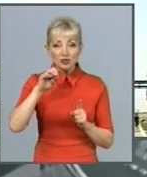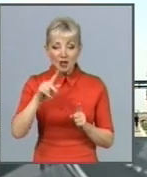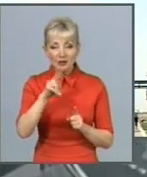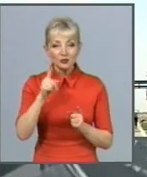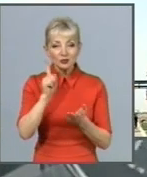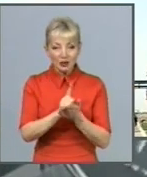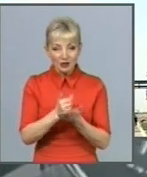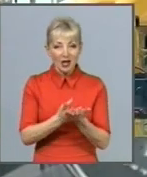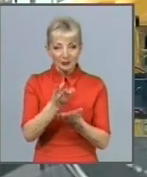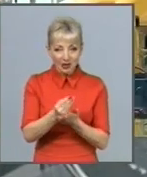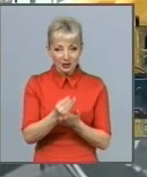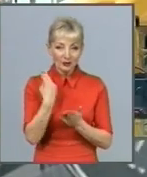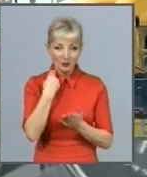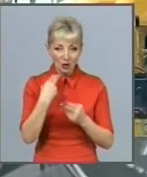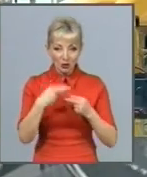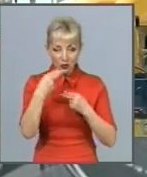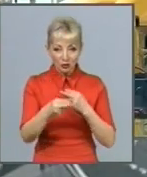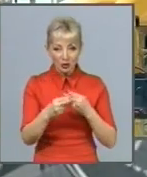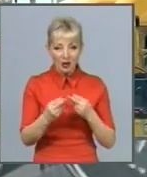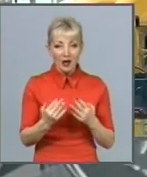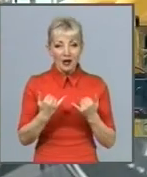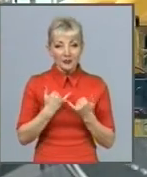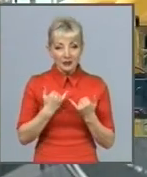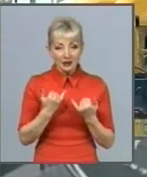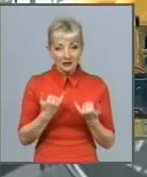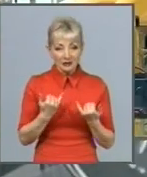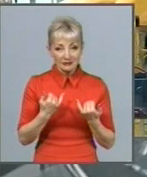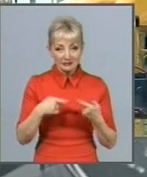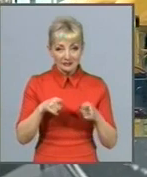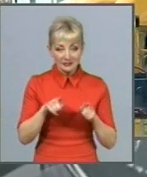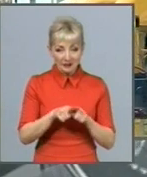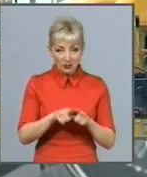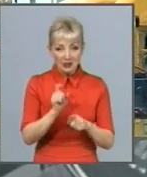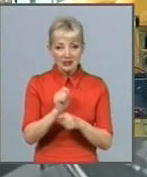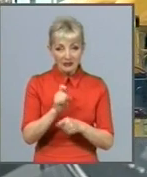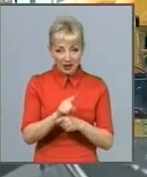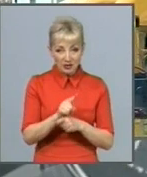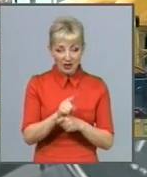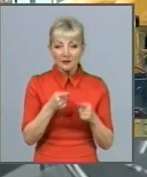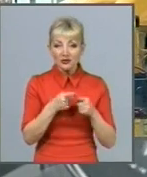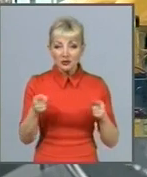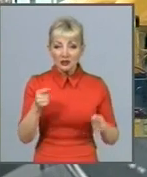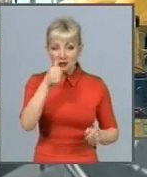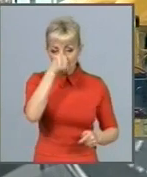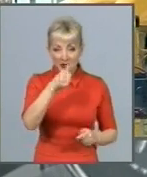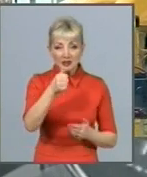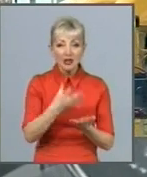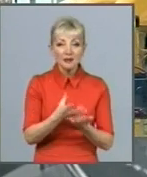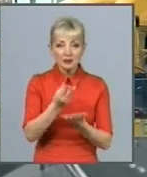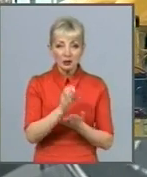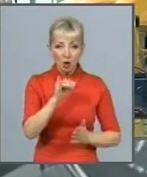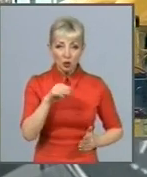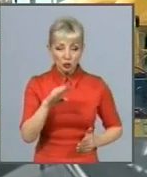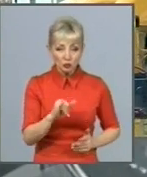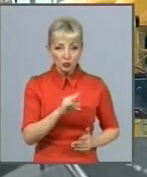Так вот, у мене, як у генерального директора, задача стоїть в течінні місяця проплатити сумму, це сумма